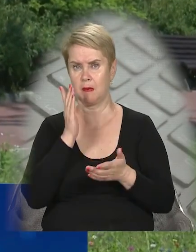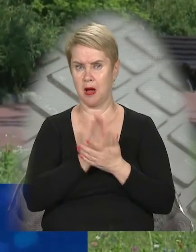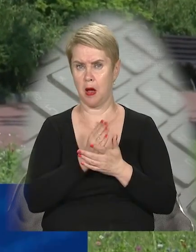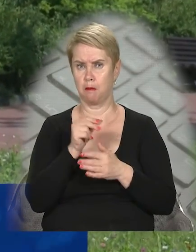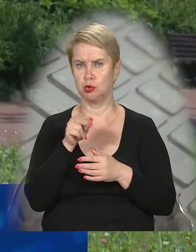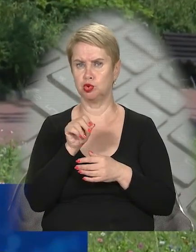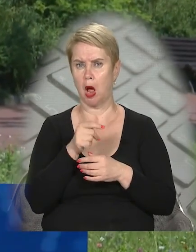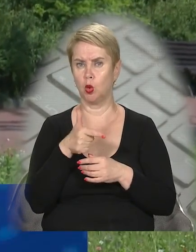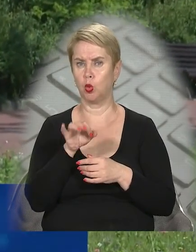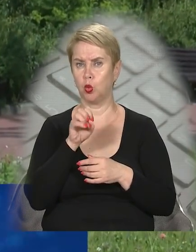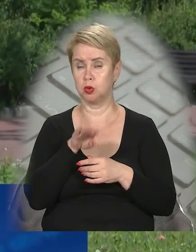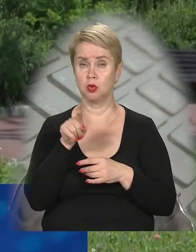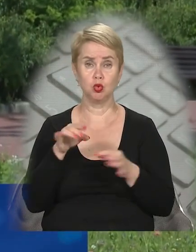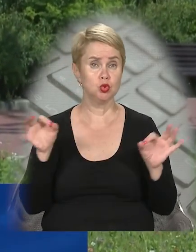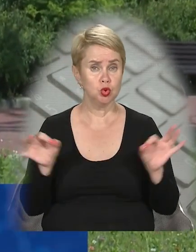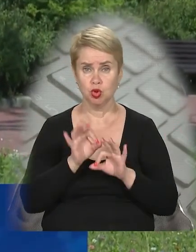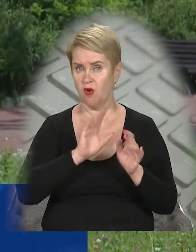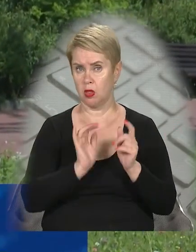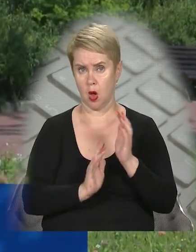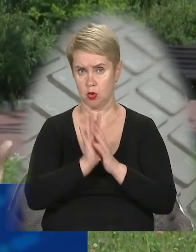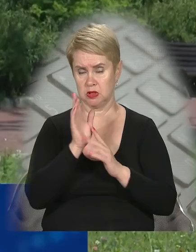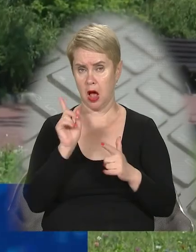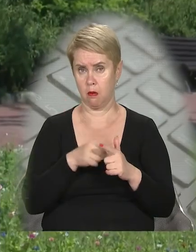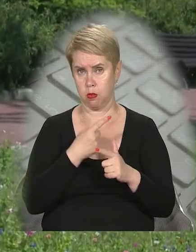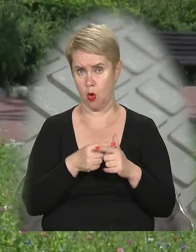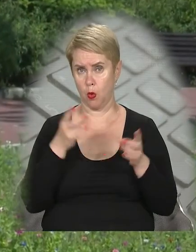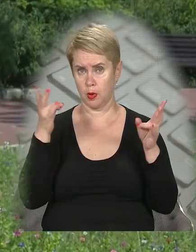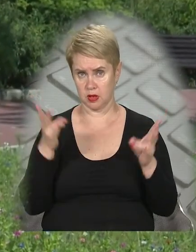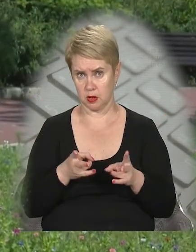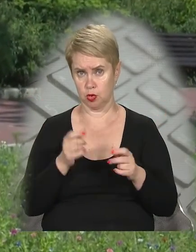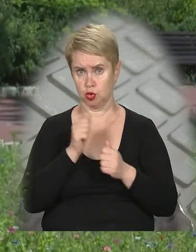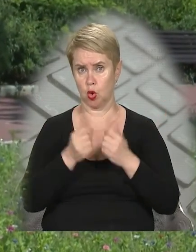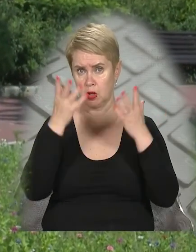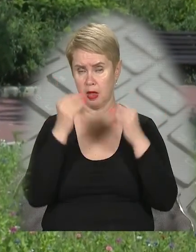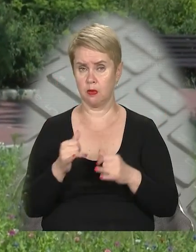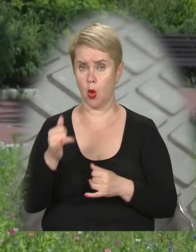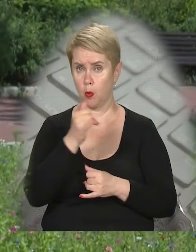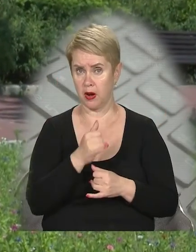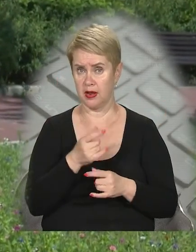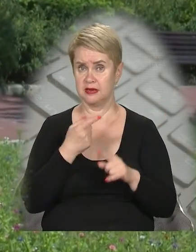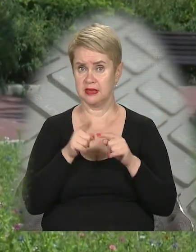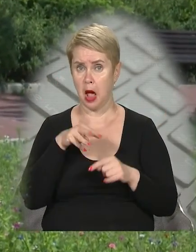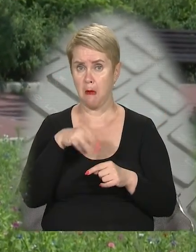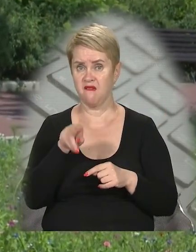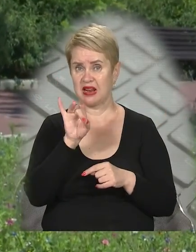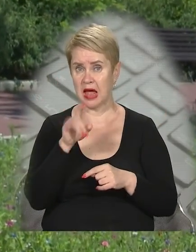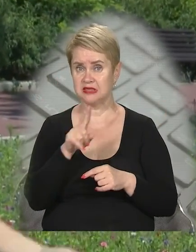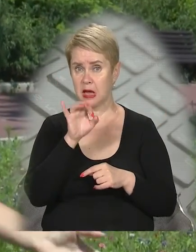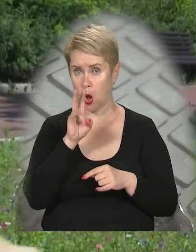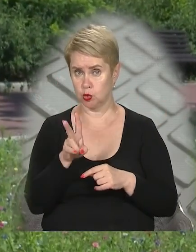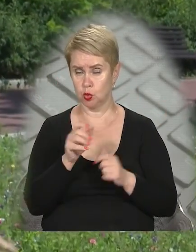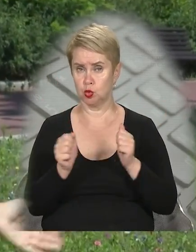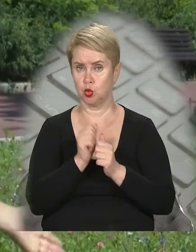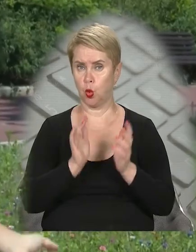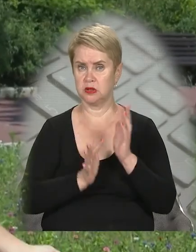піщаний ґрунт. Тут майже нічого не росло або потребувало щоденного поливу. Саме мавританський газон цього